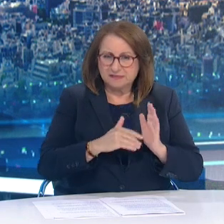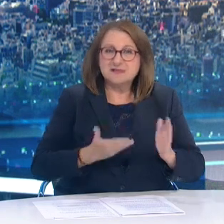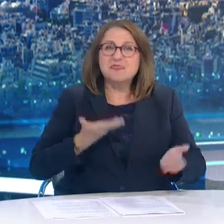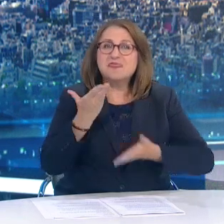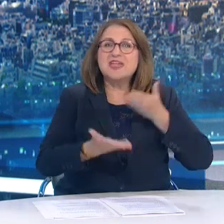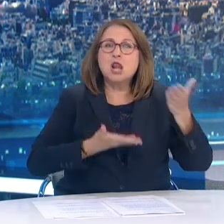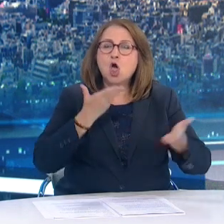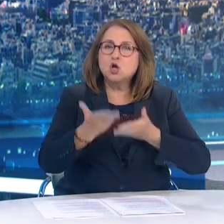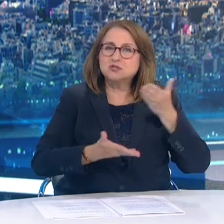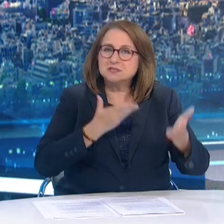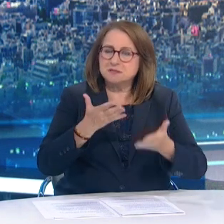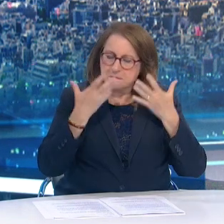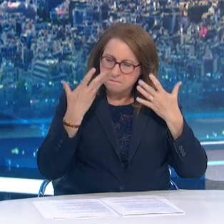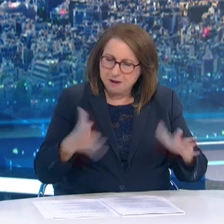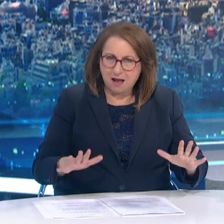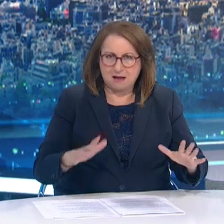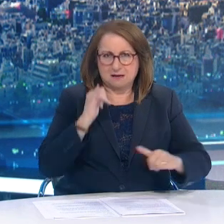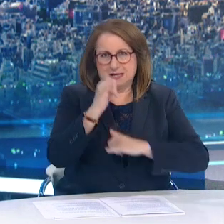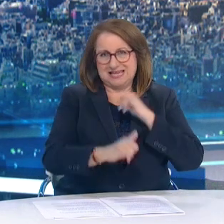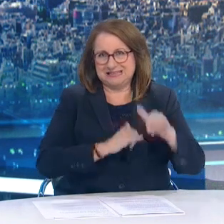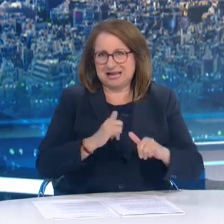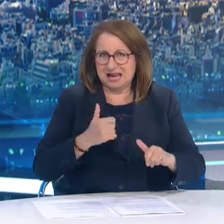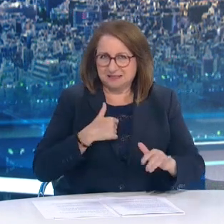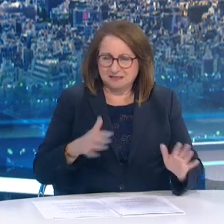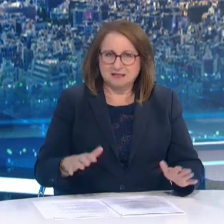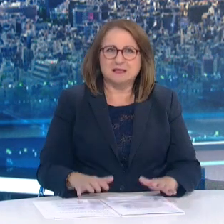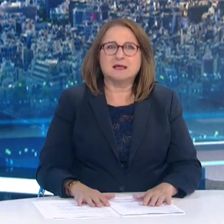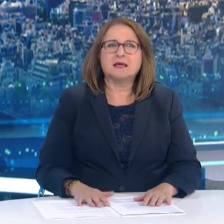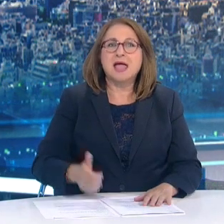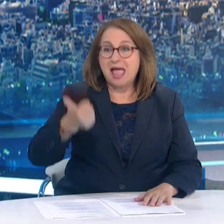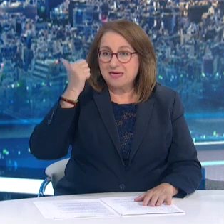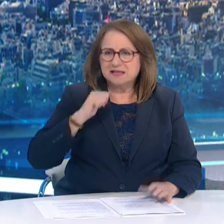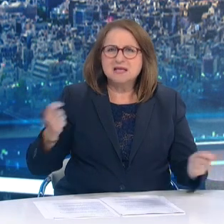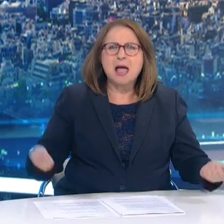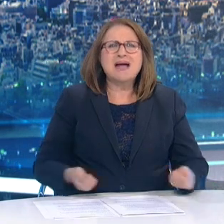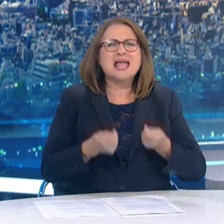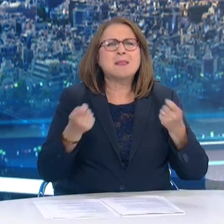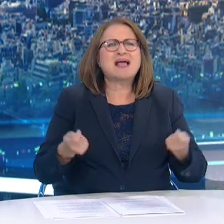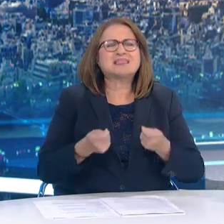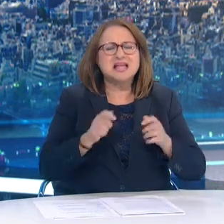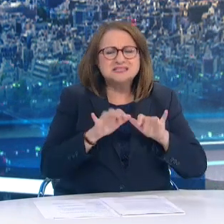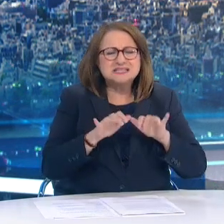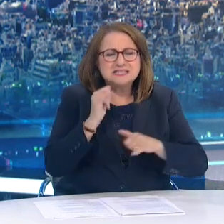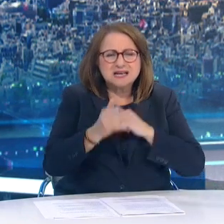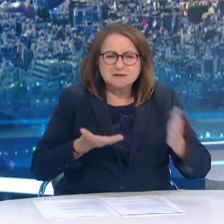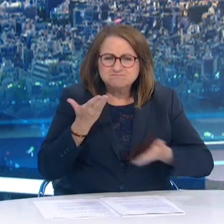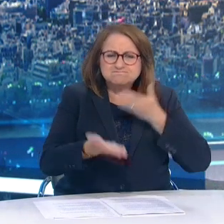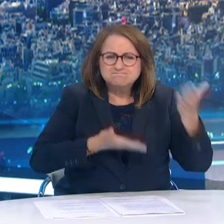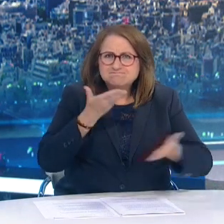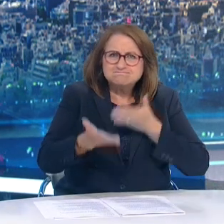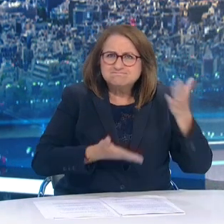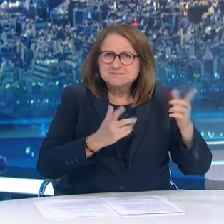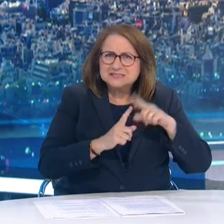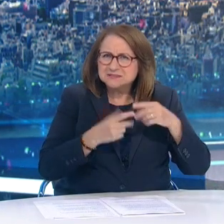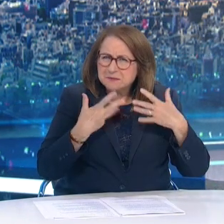επιβεβαιωθεί στον έλεγχο από επαγγελματία υγείας μέχρι χθες το βράδυ ήταν σχεδόν 37.000. Είναι πλέον προφανές ότι η επιδημία